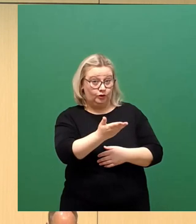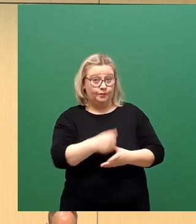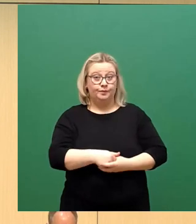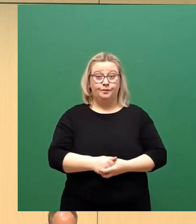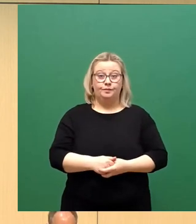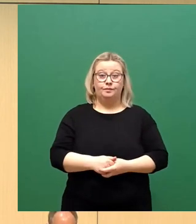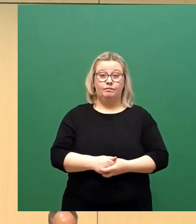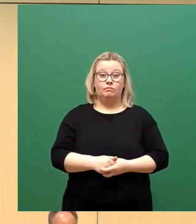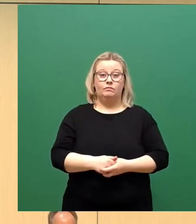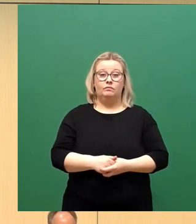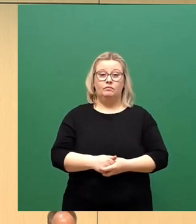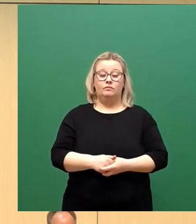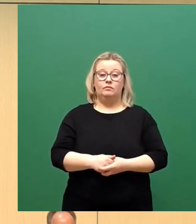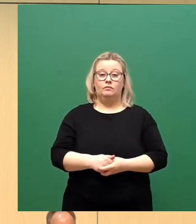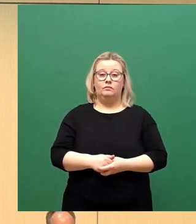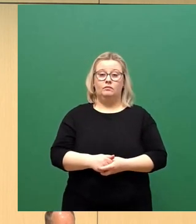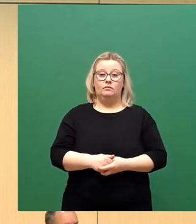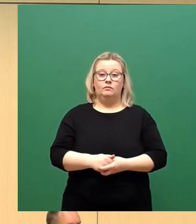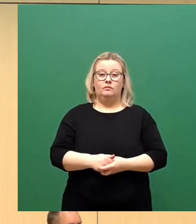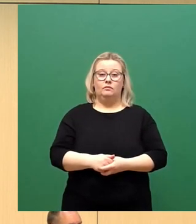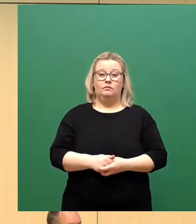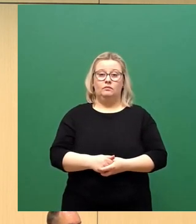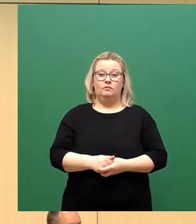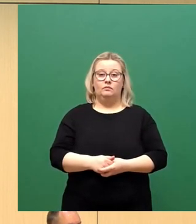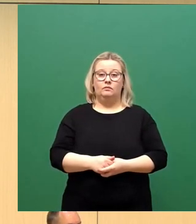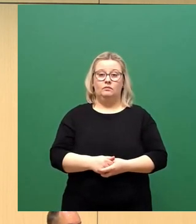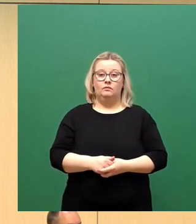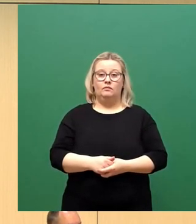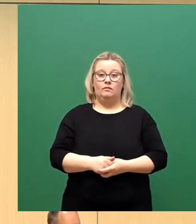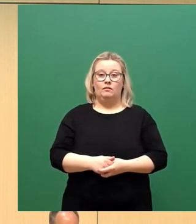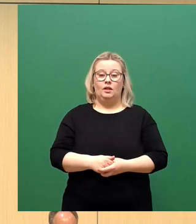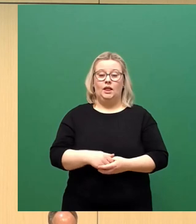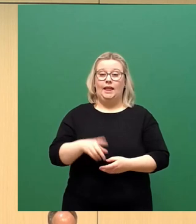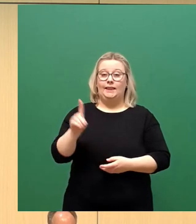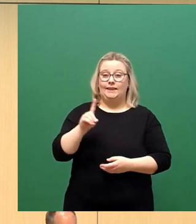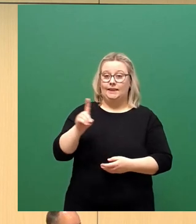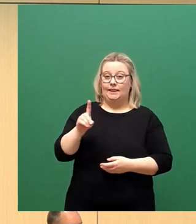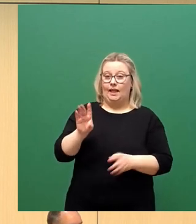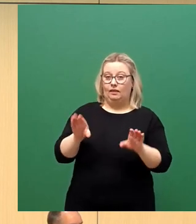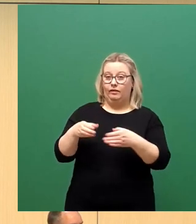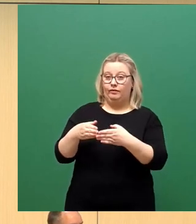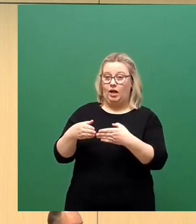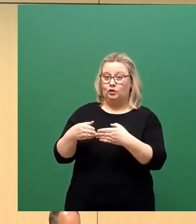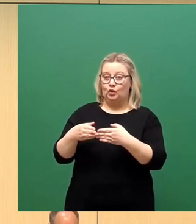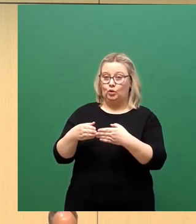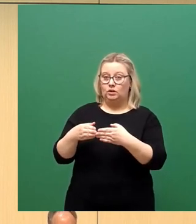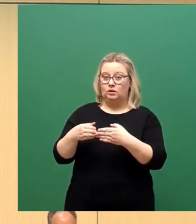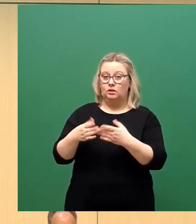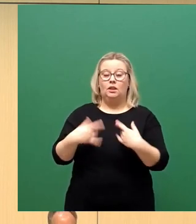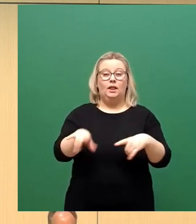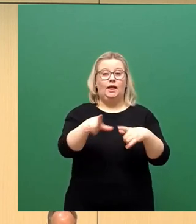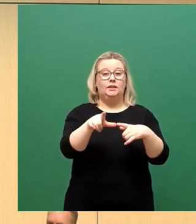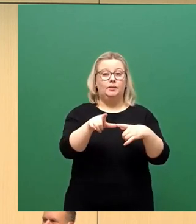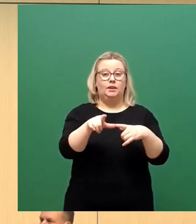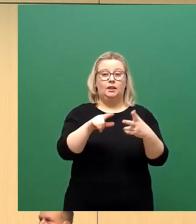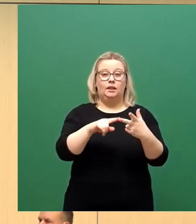später in der Fraktionsrunde nehme ich mal den Zeichen. Dissidenten-Fraktion, in der Runde SPD, in der